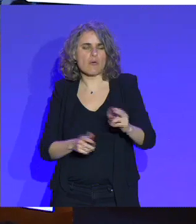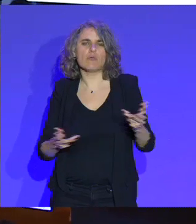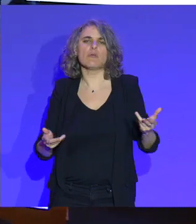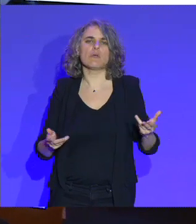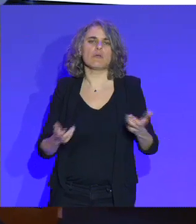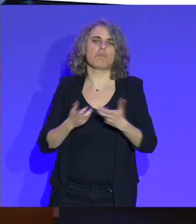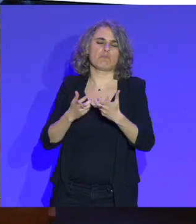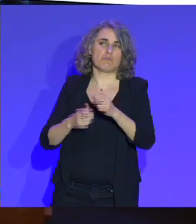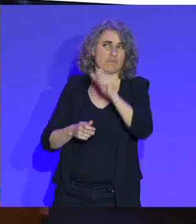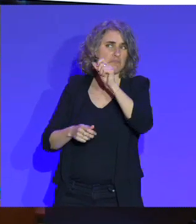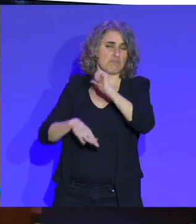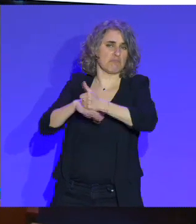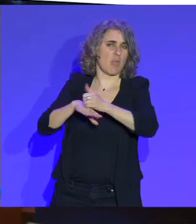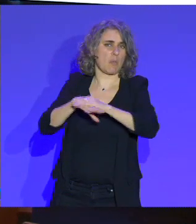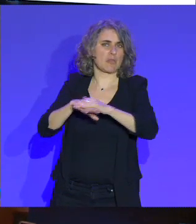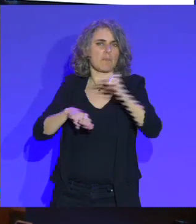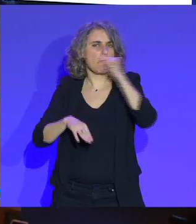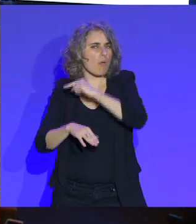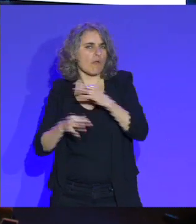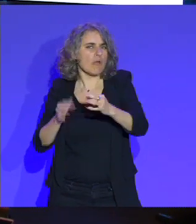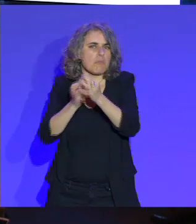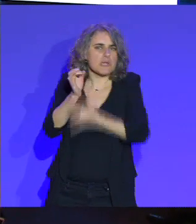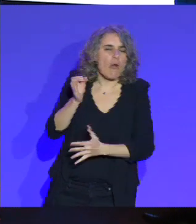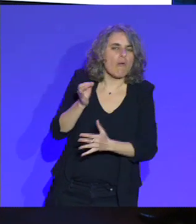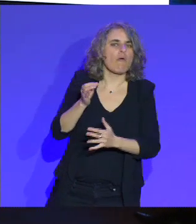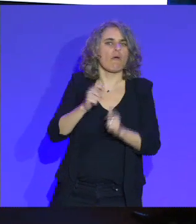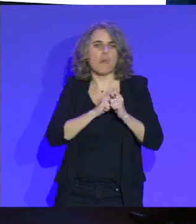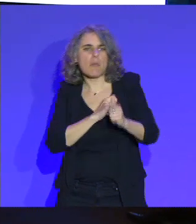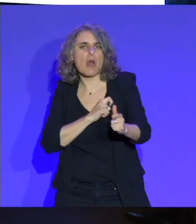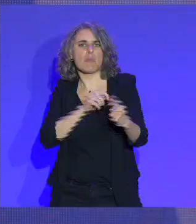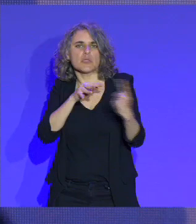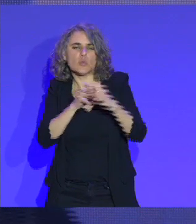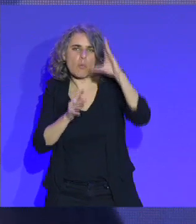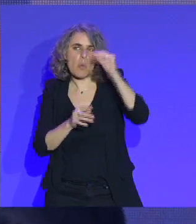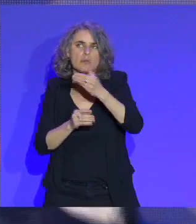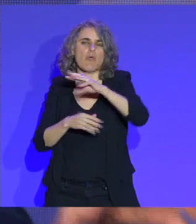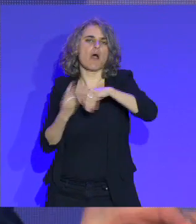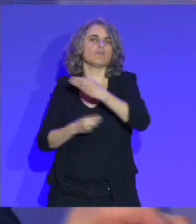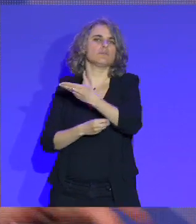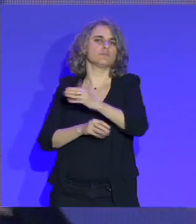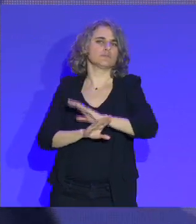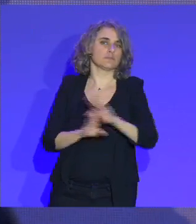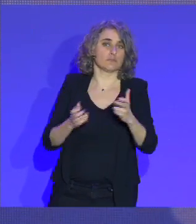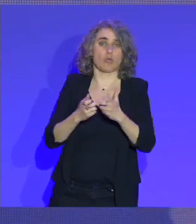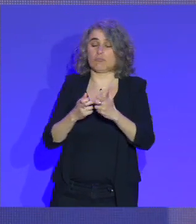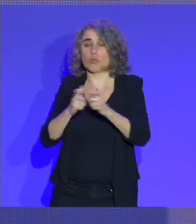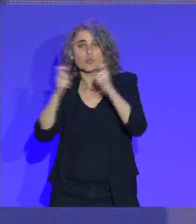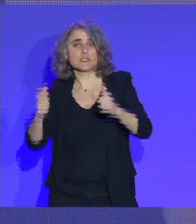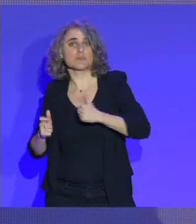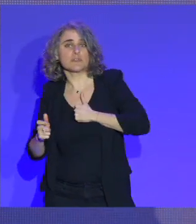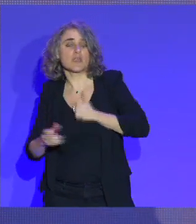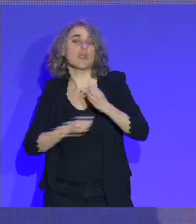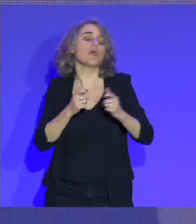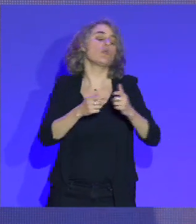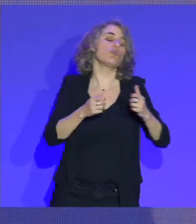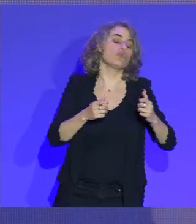et en mentant assez largement sur l'efficacité en matière d'insertion professionnelle, que ce soit dans le secteur marchand comme dans le secteur non